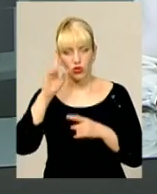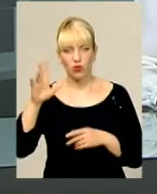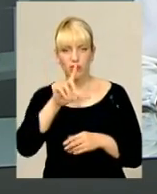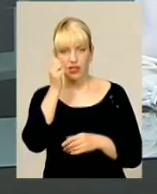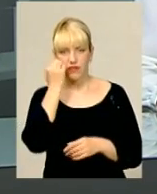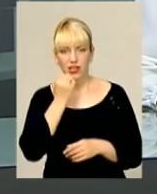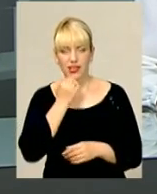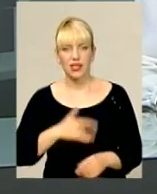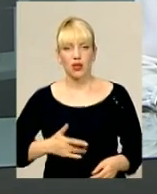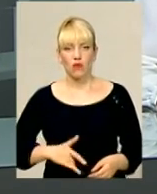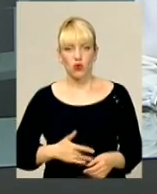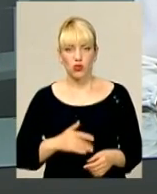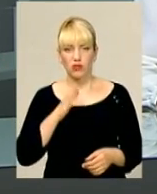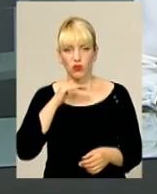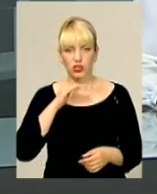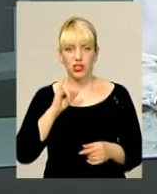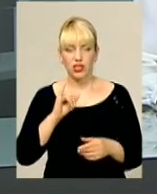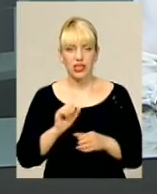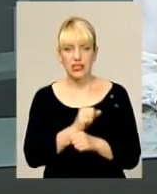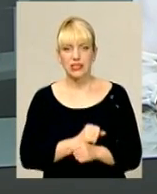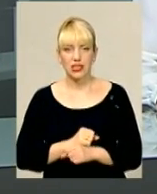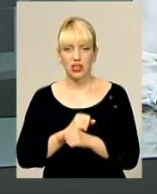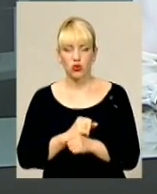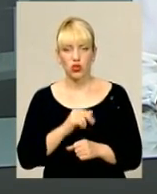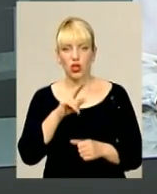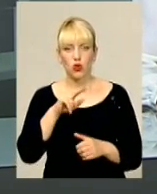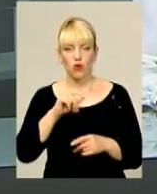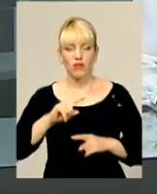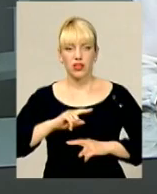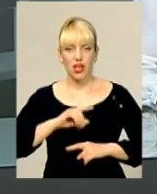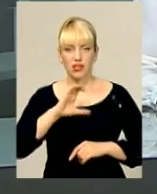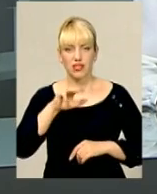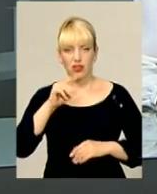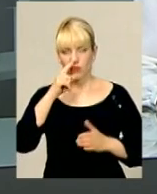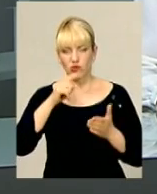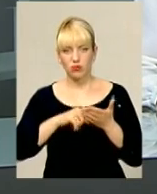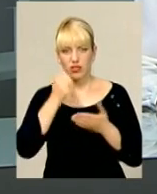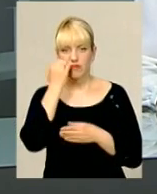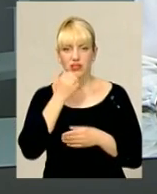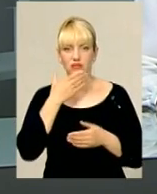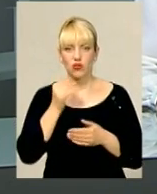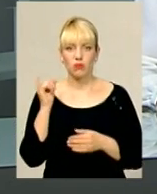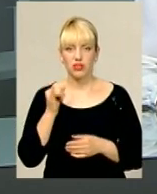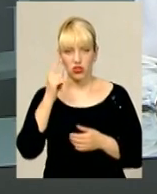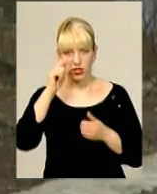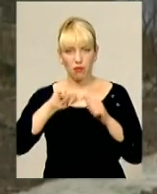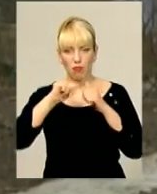Збручанській мінеральній воді та санаторіям. Однак до фіналу Сатанів потрапив завдяки своїм історичним пам'яткам.